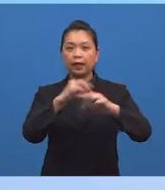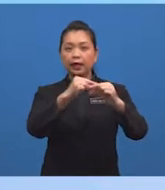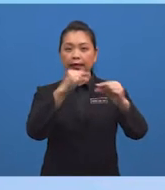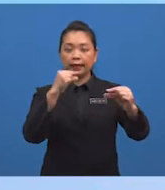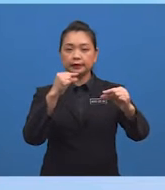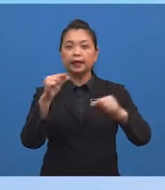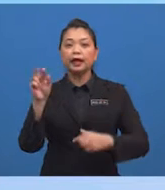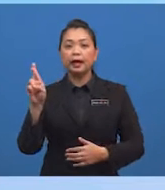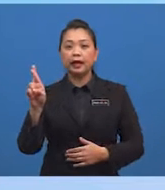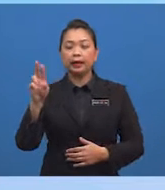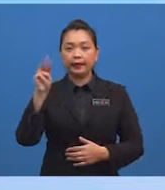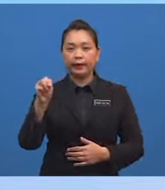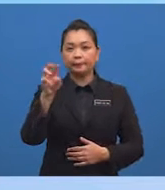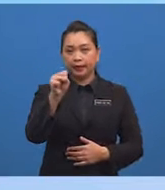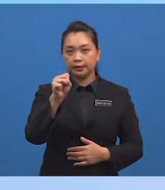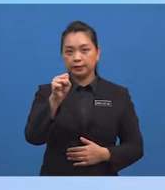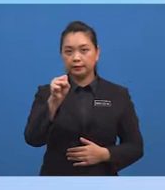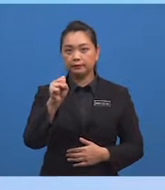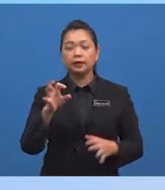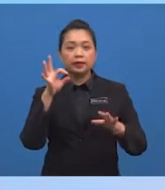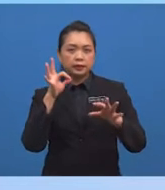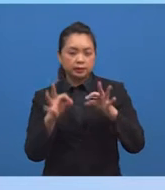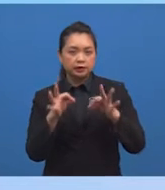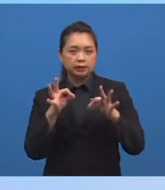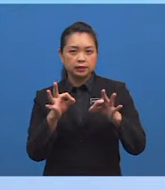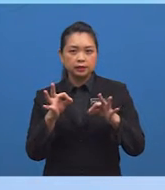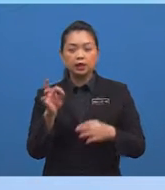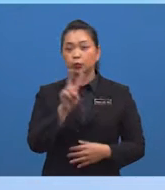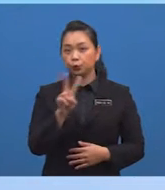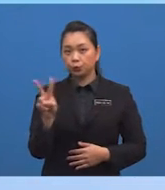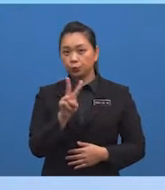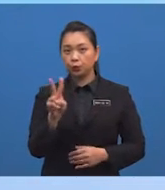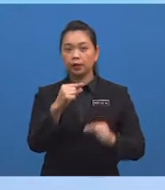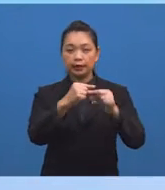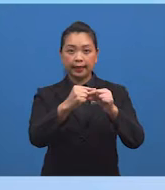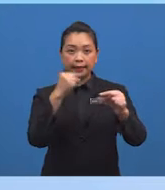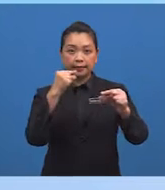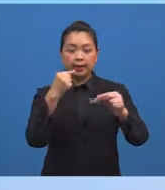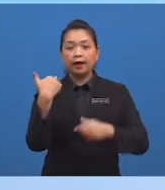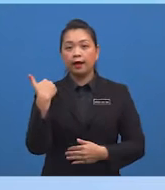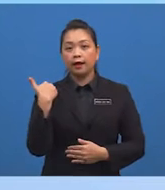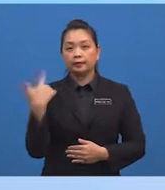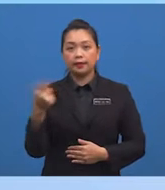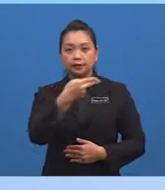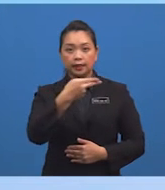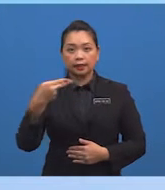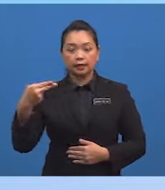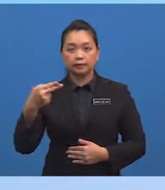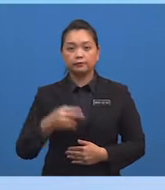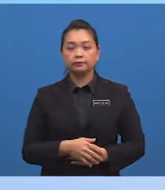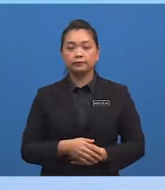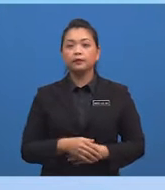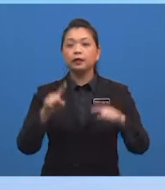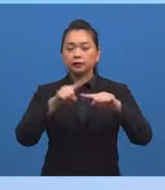garis RMS Jika dan hanya jika kedua-dua garis adalah selari